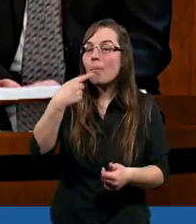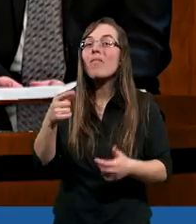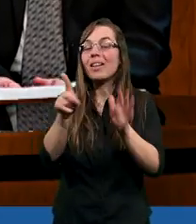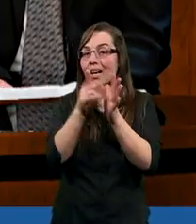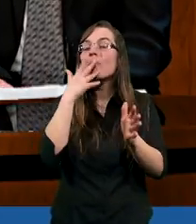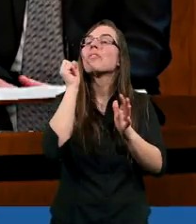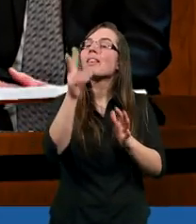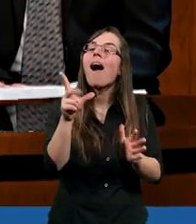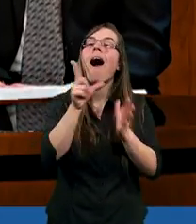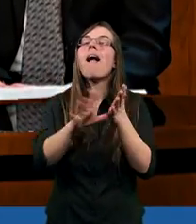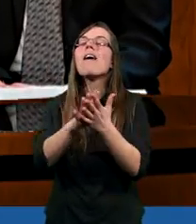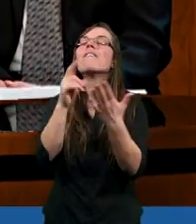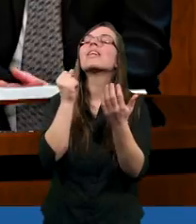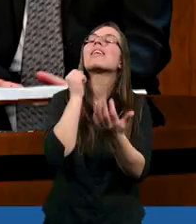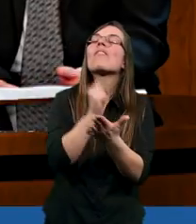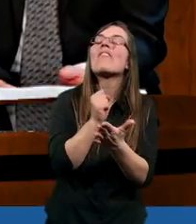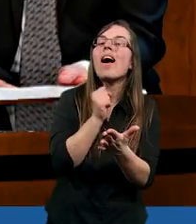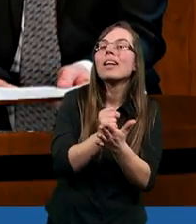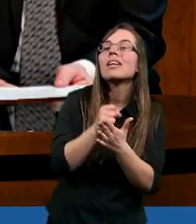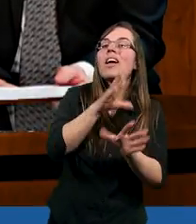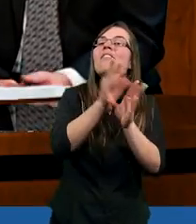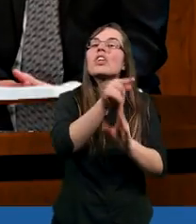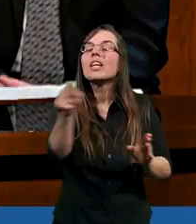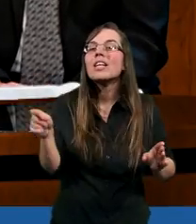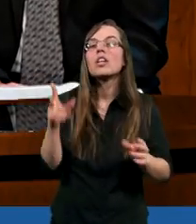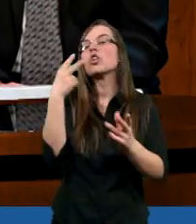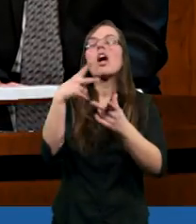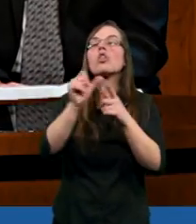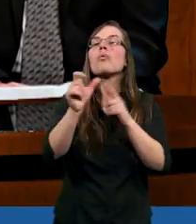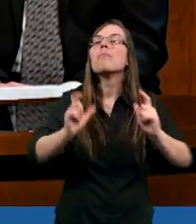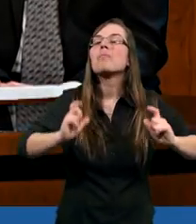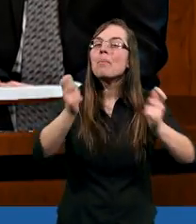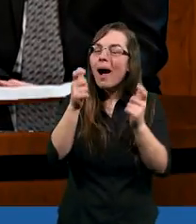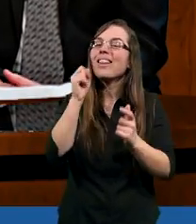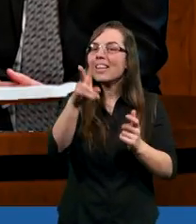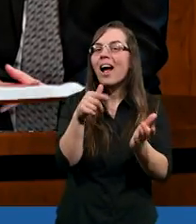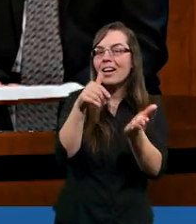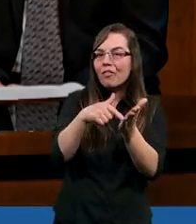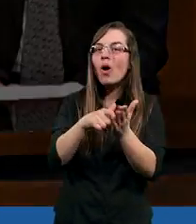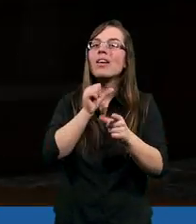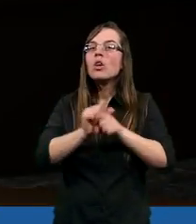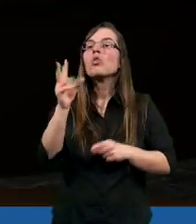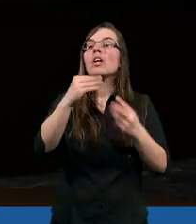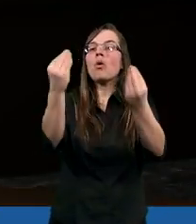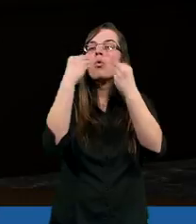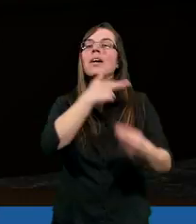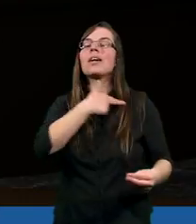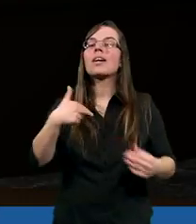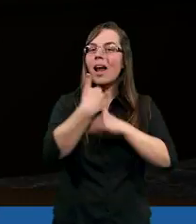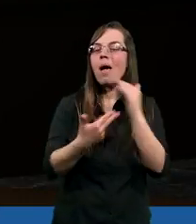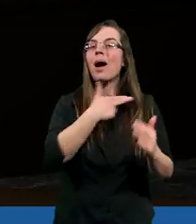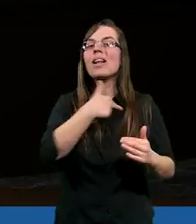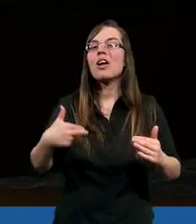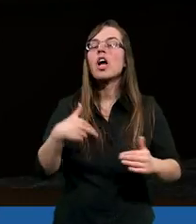ważne w jakim kontekście. Dlaczego o tym mówię? Dlatego, że nawet w modlitwie pańskiej są słowa, których Jezus uczył. Chleba naszego